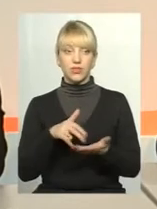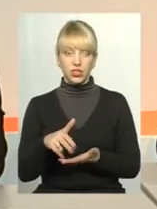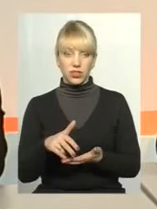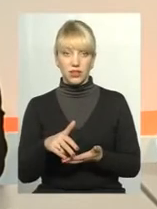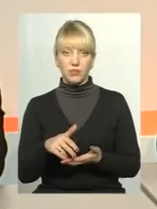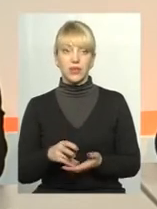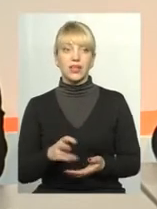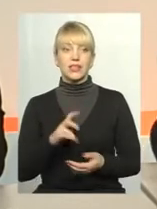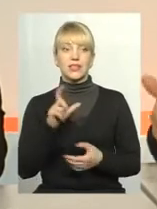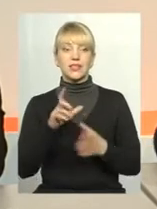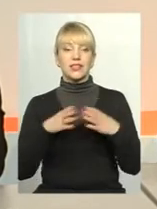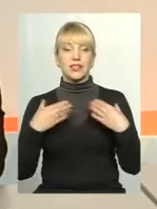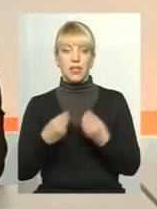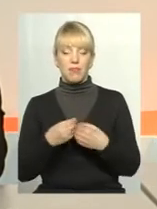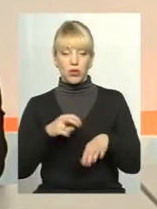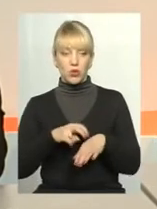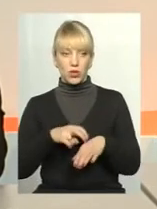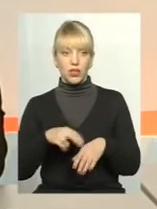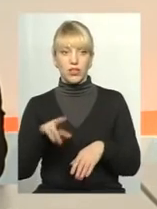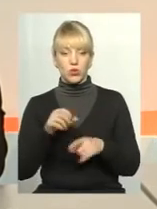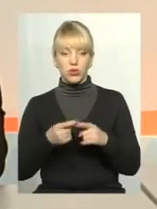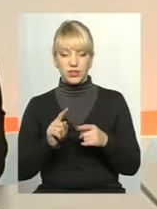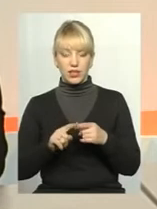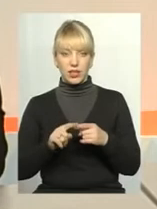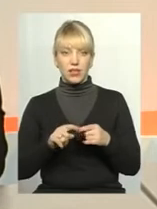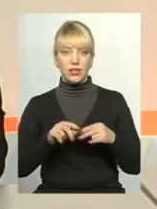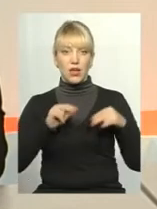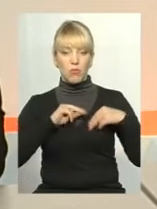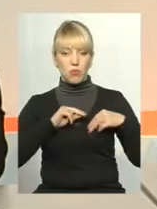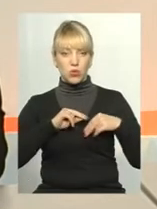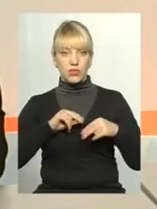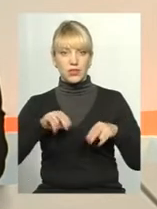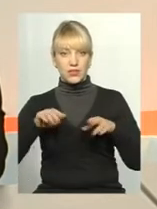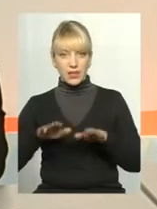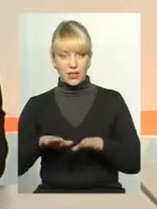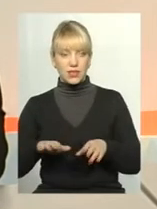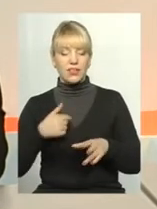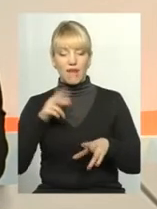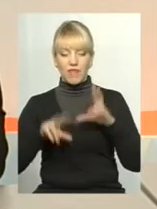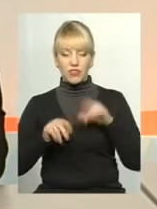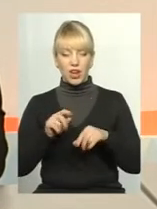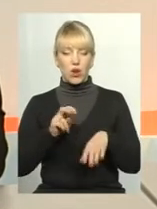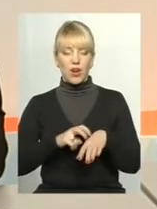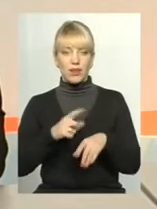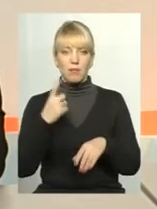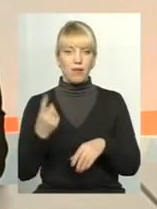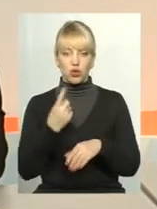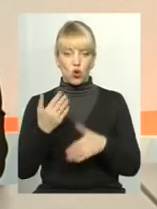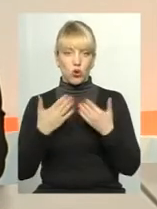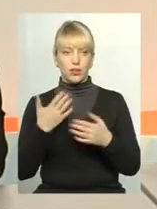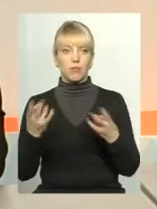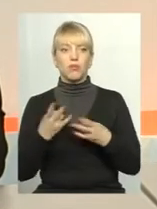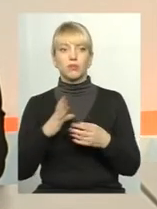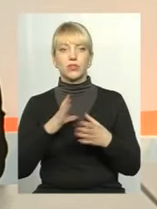сімейного лікаря до цієї посади і вважаю, що лікарем якраз саме першого контакту має бути